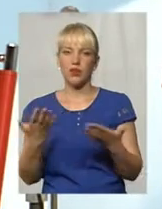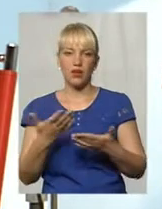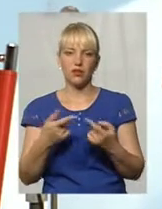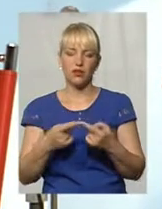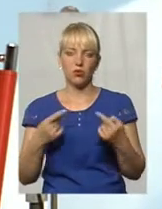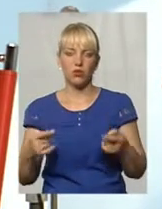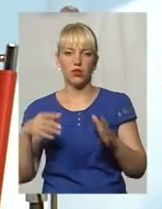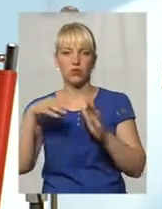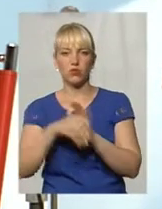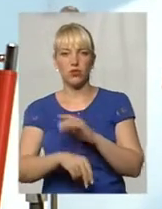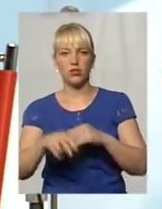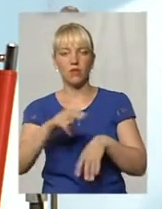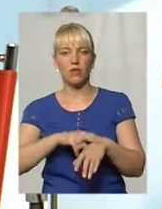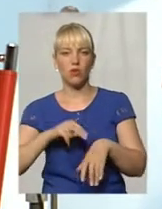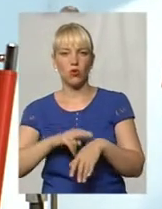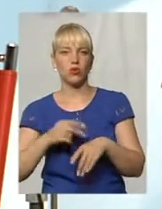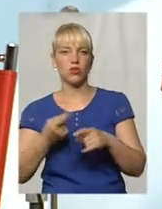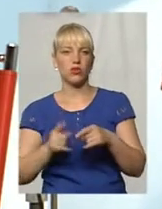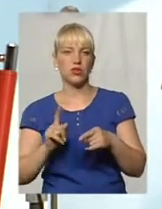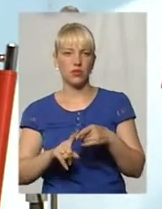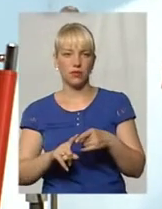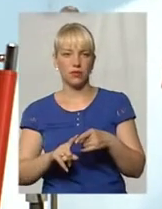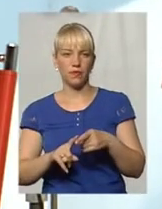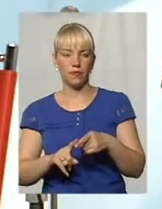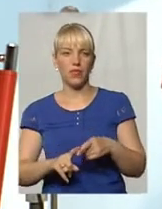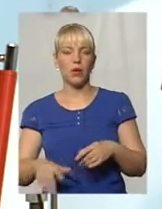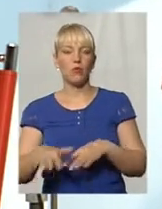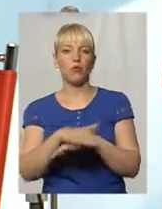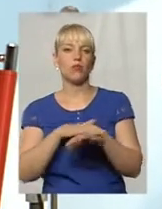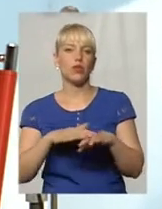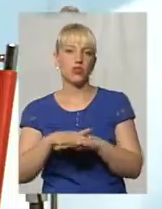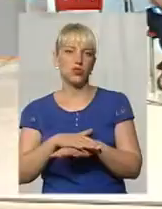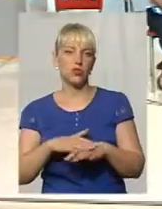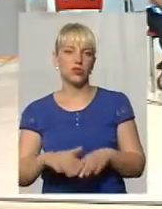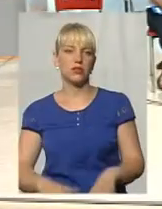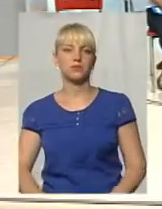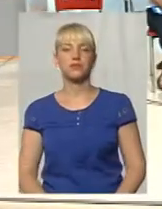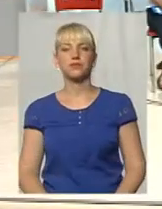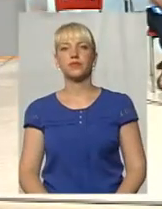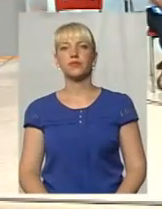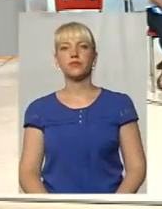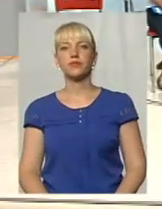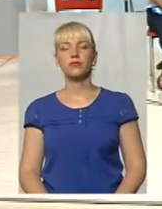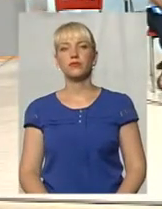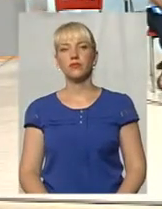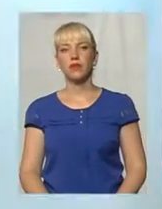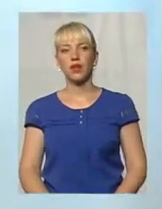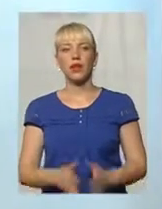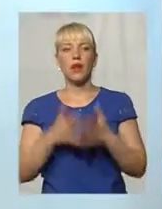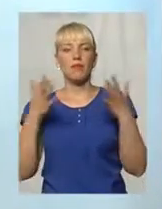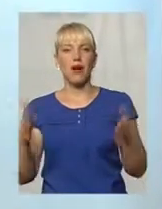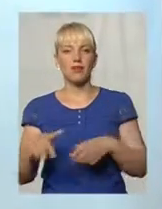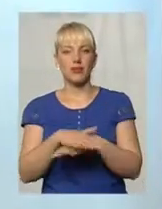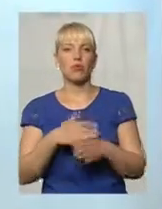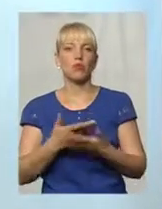і в тому числі правоохоронні, це, звичайно ж, публічності. Розголосу. Максимум публічності, що і